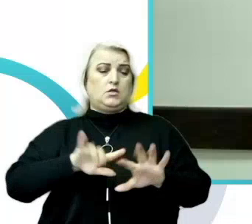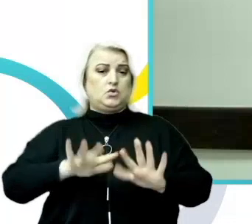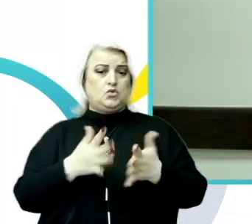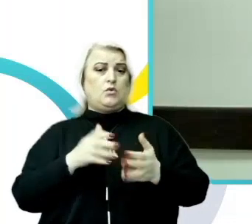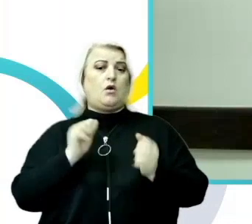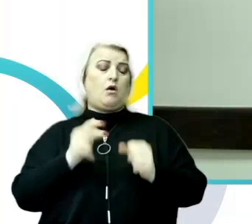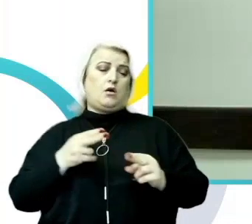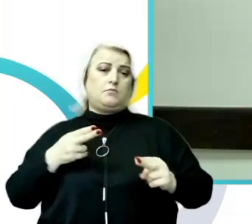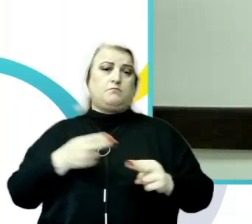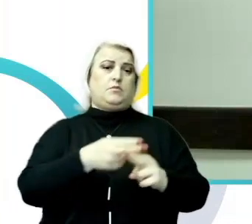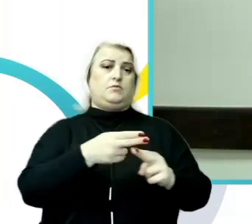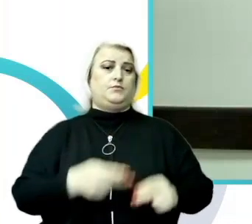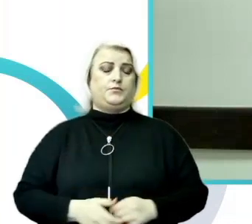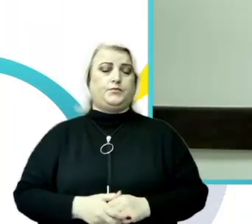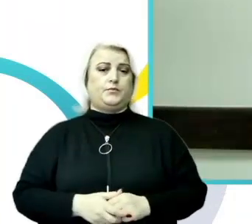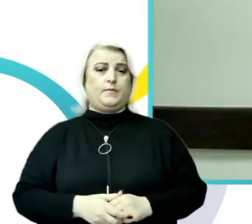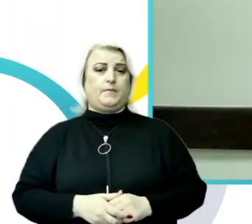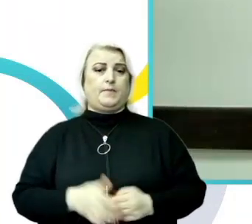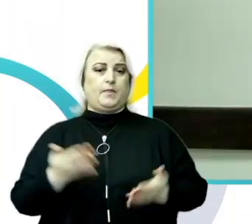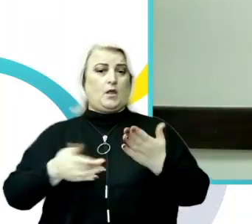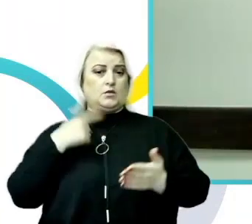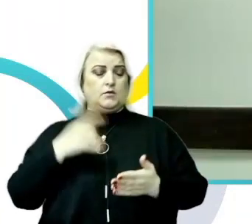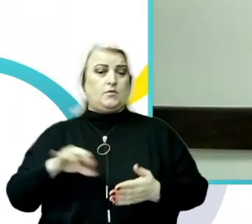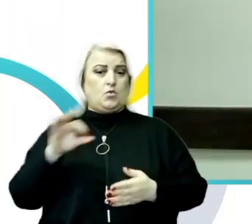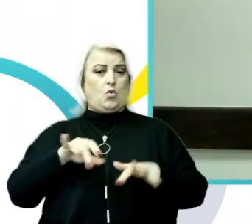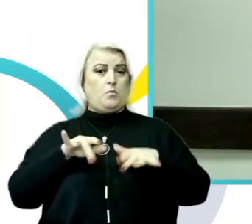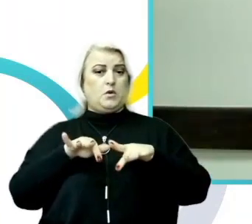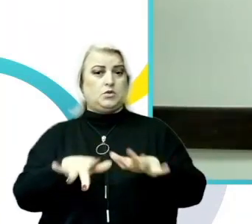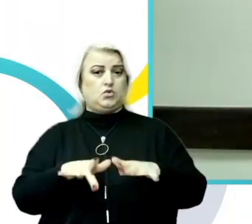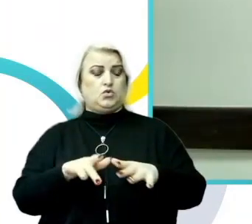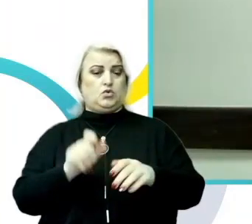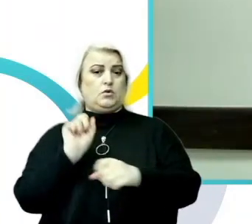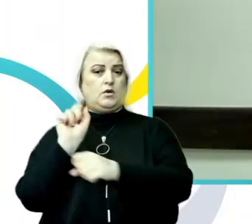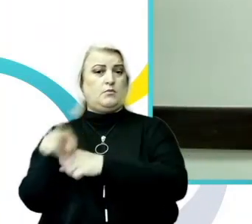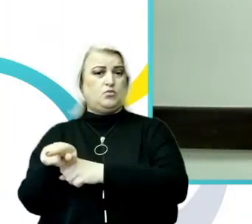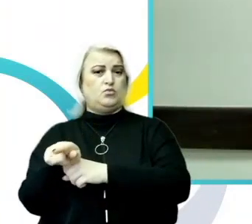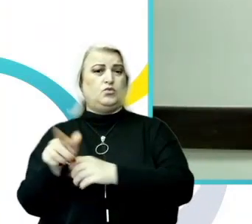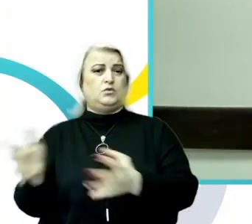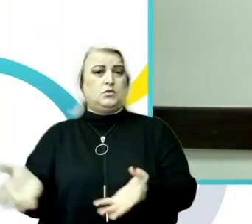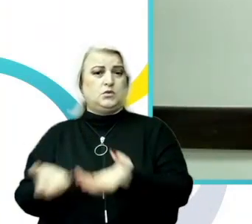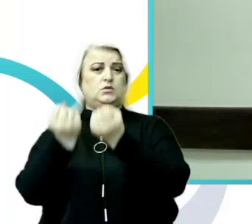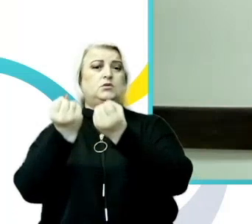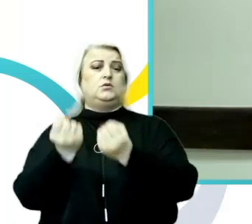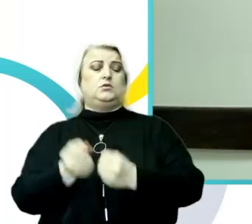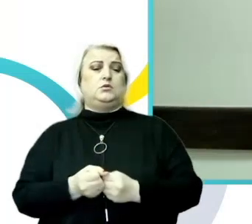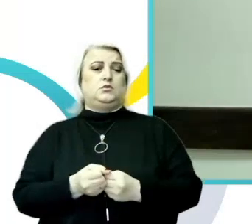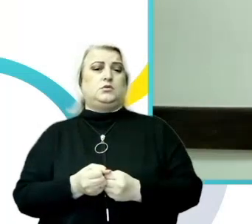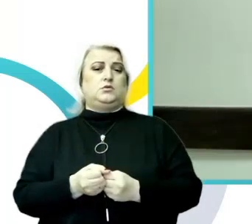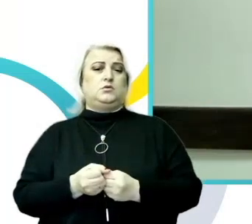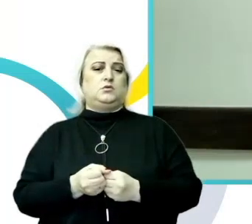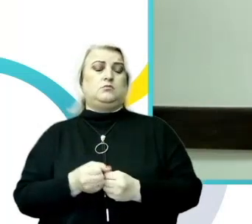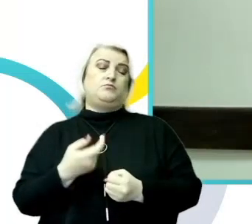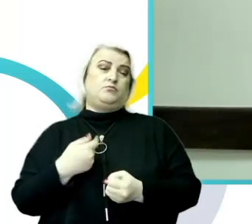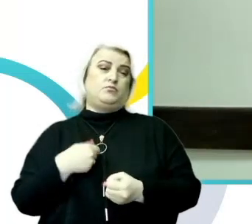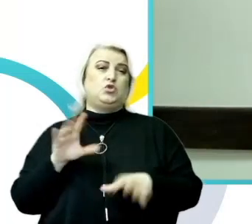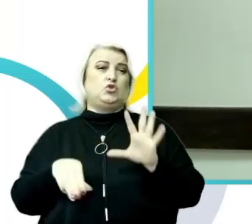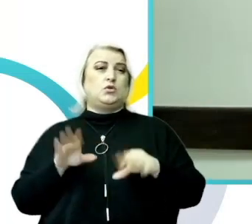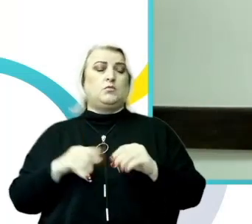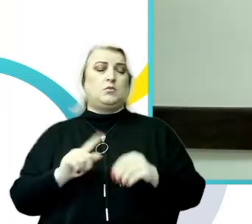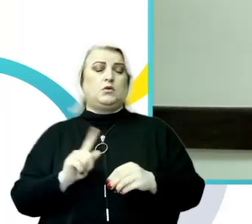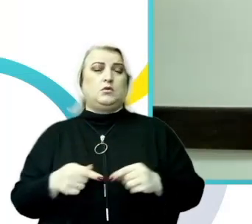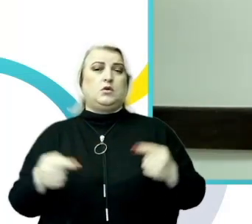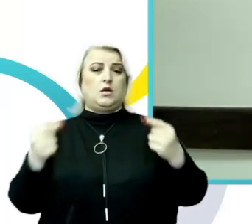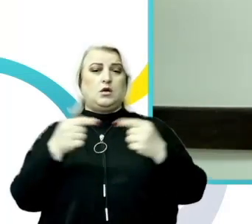prevenim neapărat. Dacă vorbim despre măsuri de împuternicire și susținere, atunci ne considerăm că anume